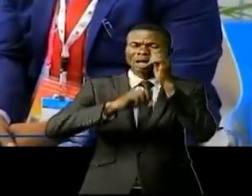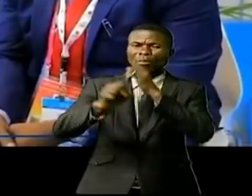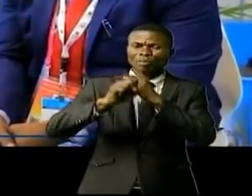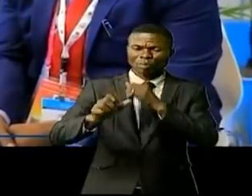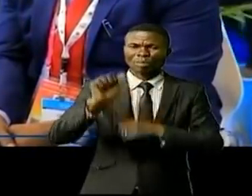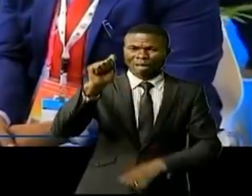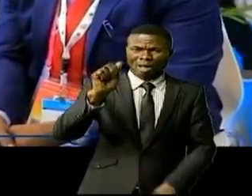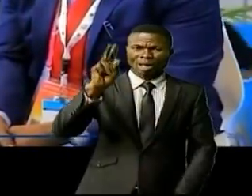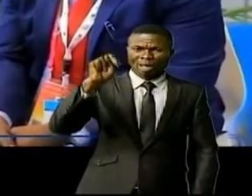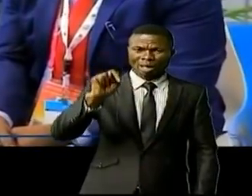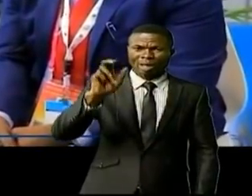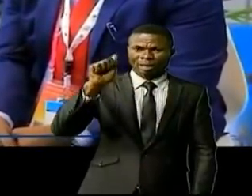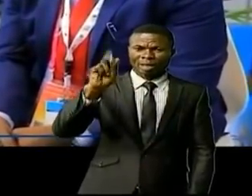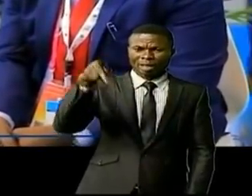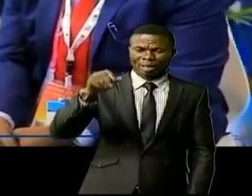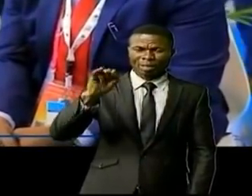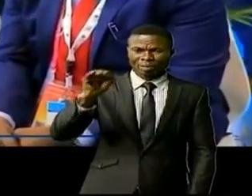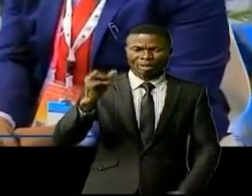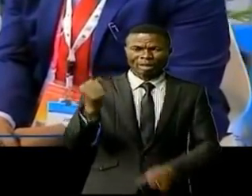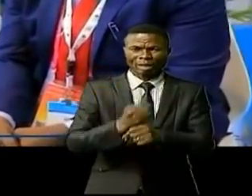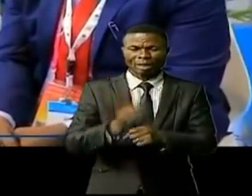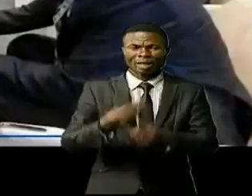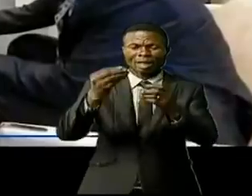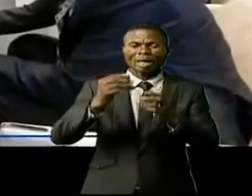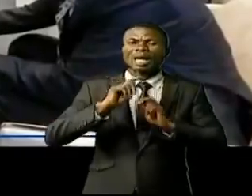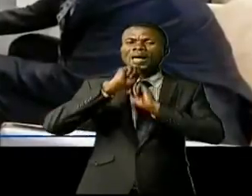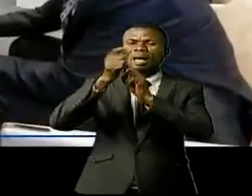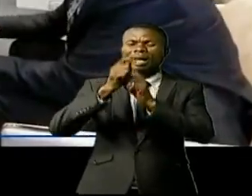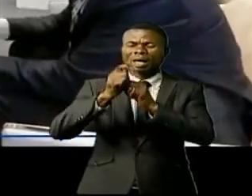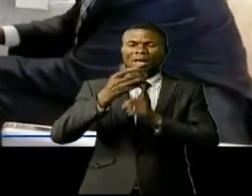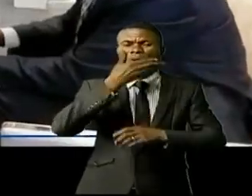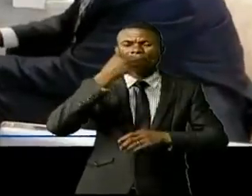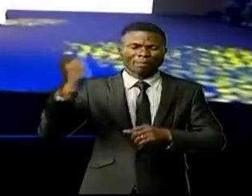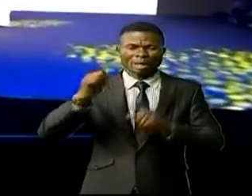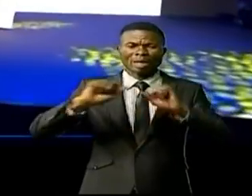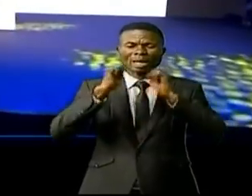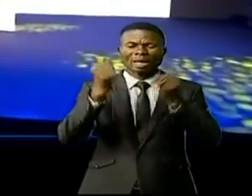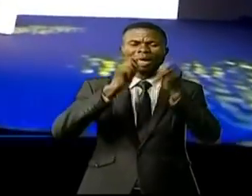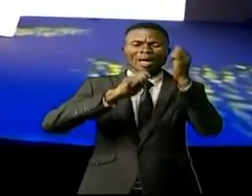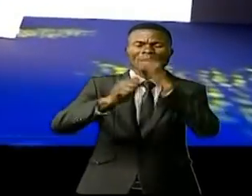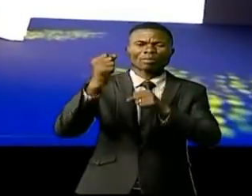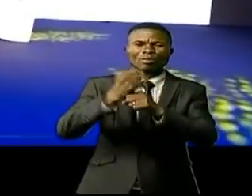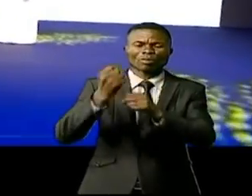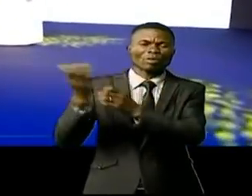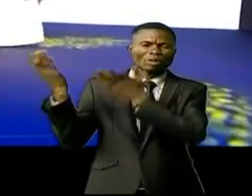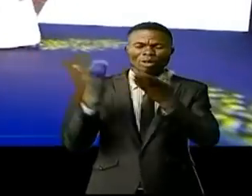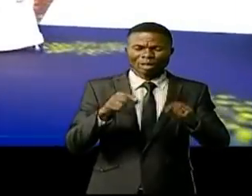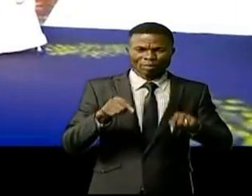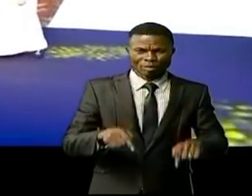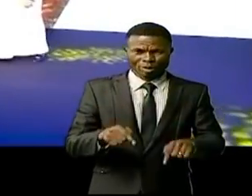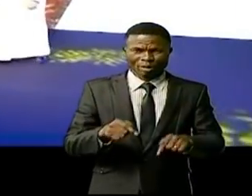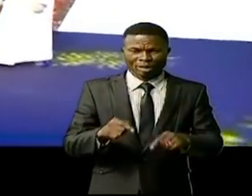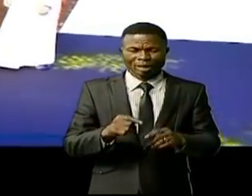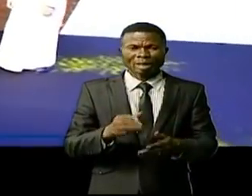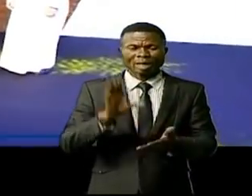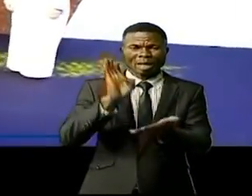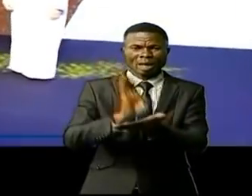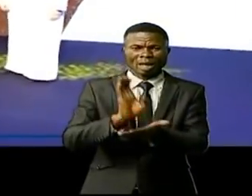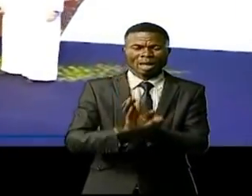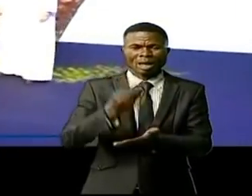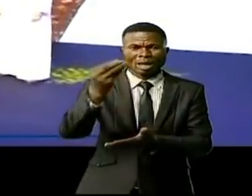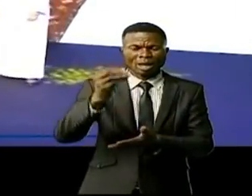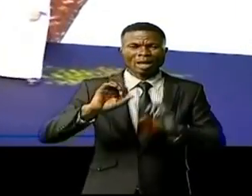'ANAPI. Un travail couronné par la remise du prix de 3e meilleure agence de promotion des investissements en Afrique décernée à l'Agence